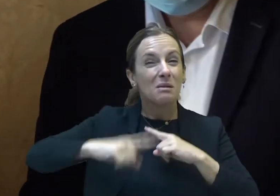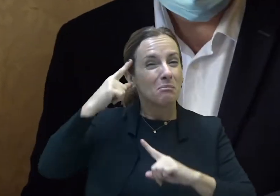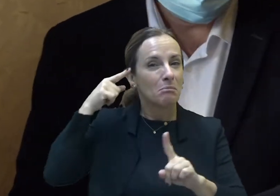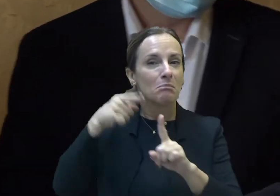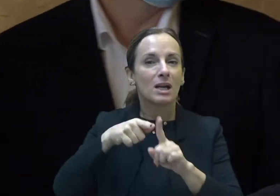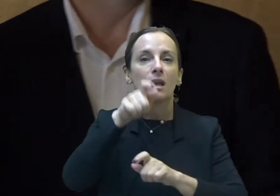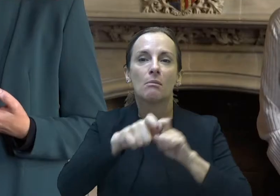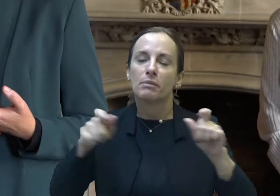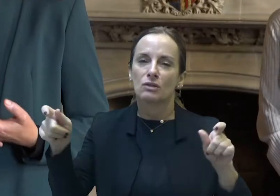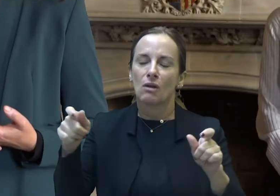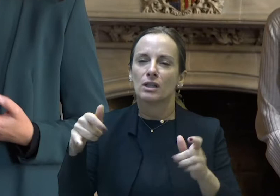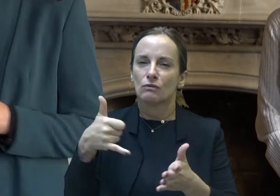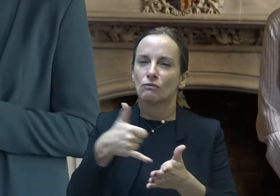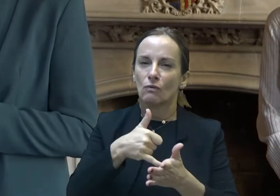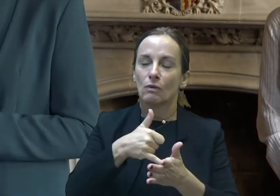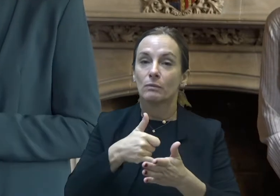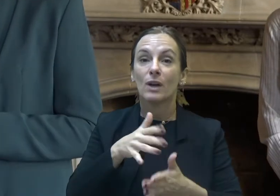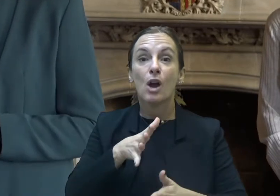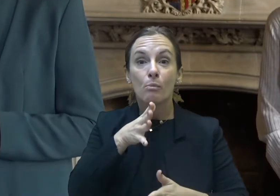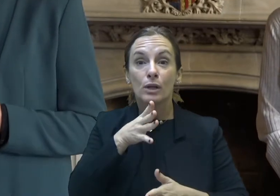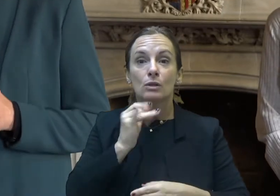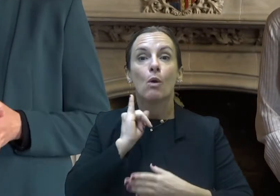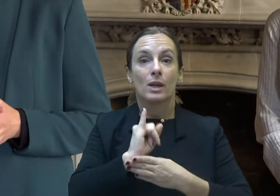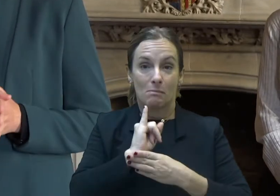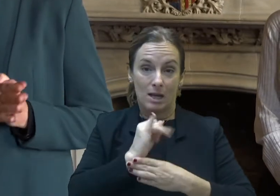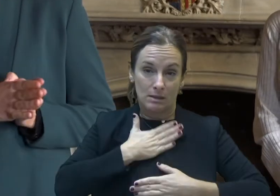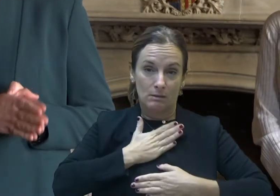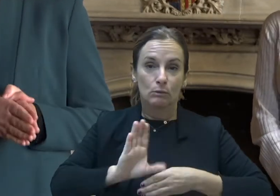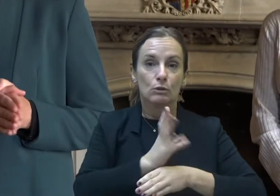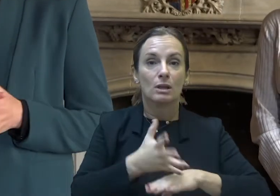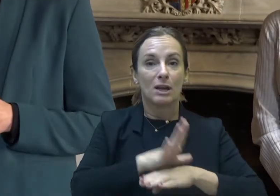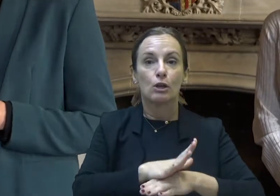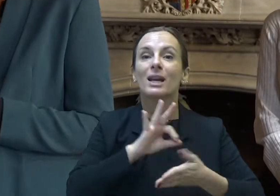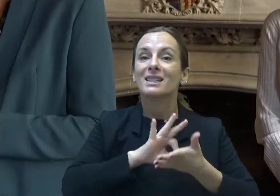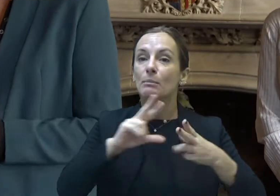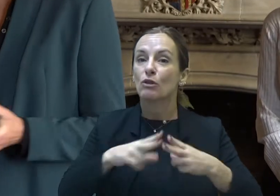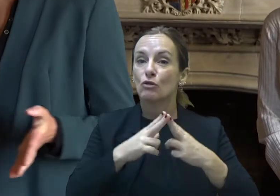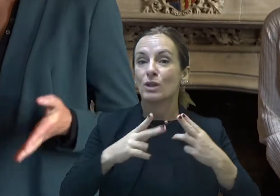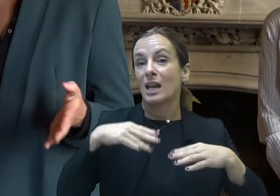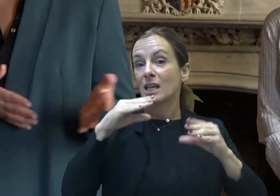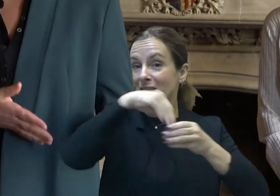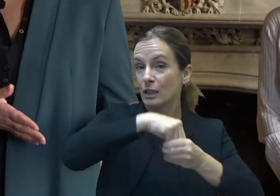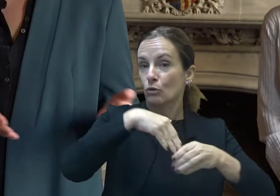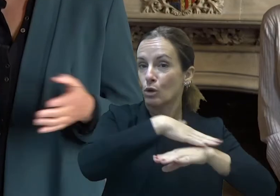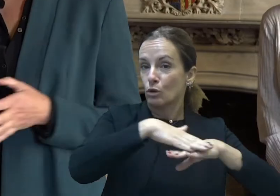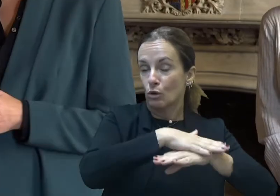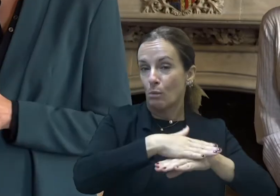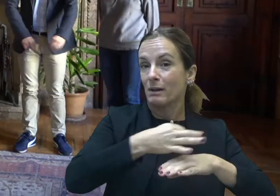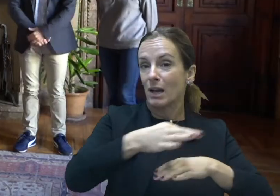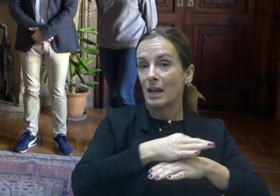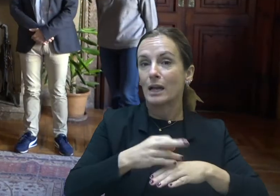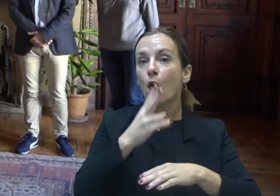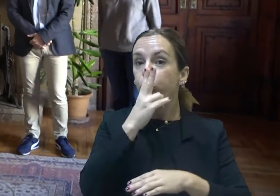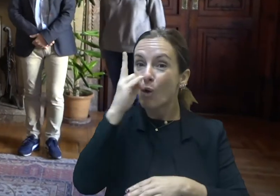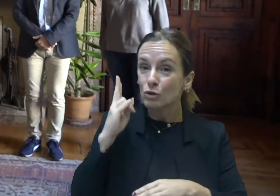enrere i, sobretot, la gent més vulnerable. Per això, des de CIMAS i des de la Consell de Serveis Socials, el Consell de Mallorca i el Govern Balear,